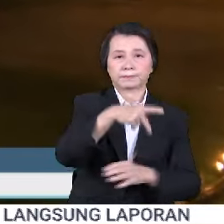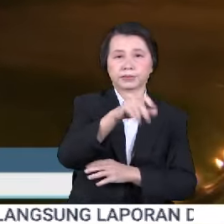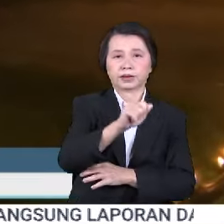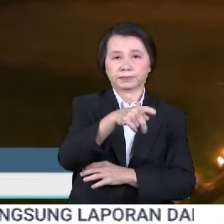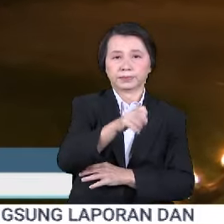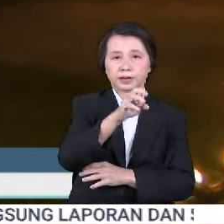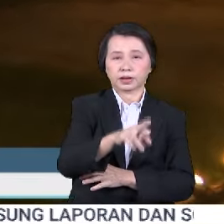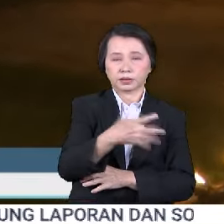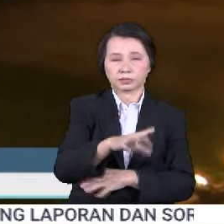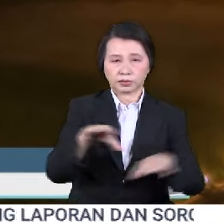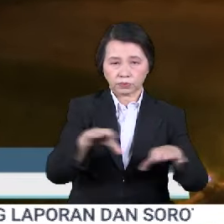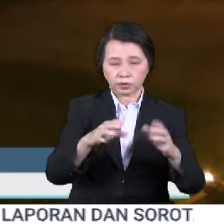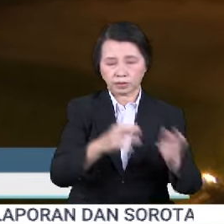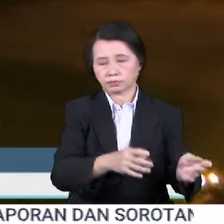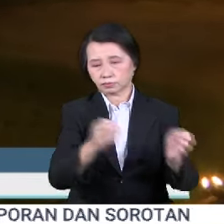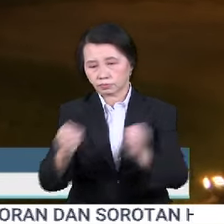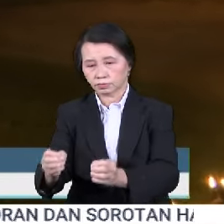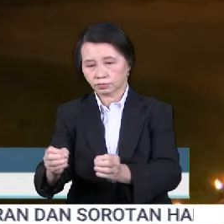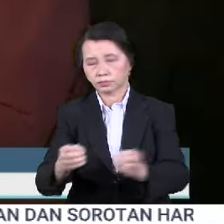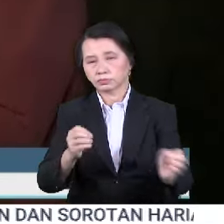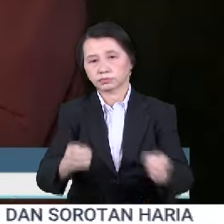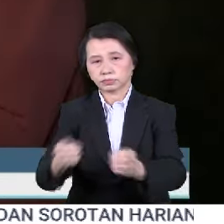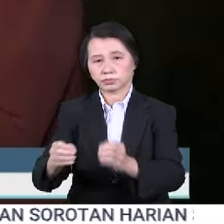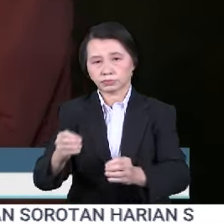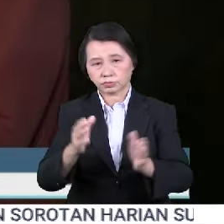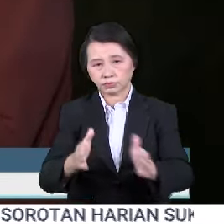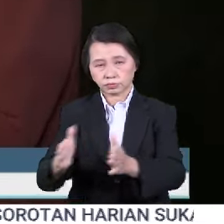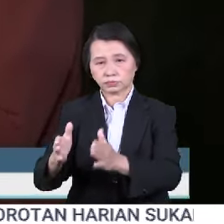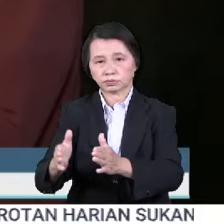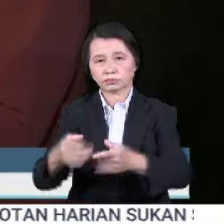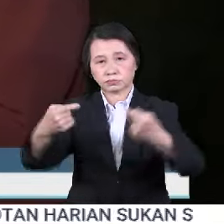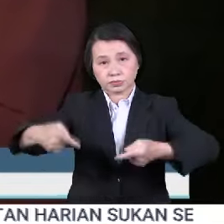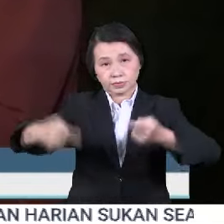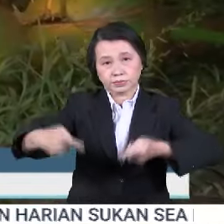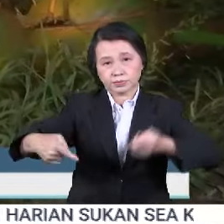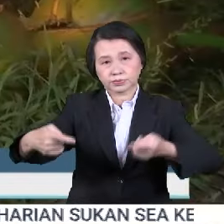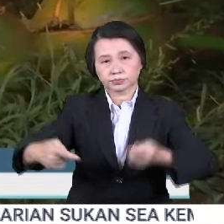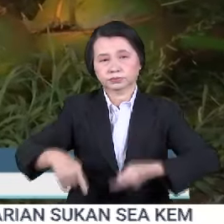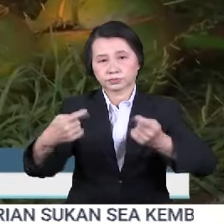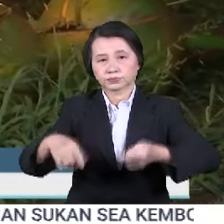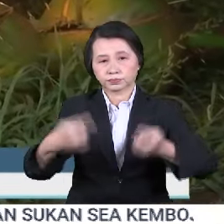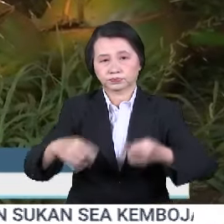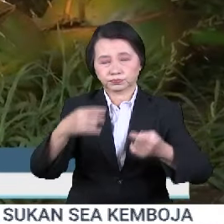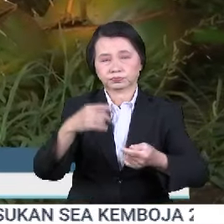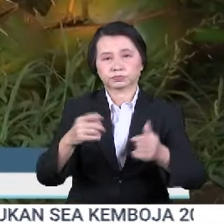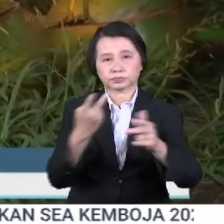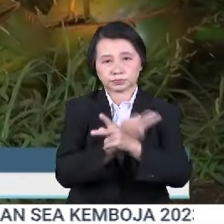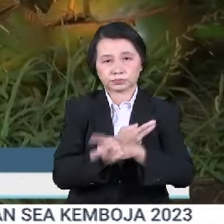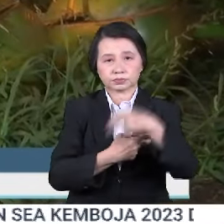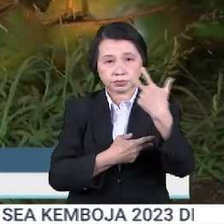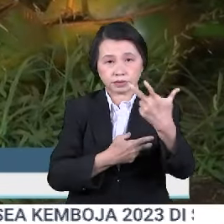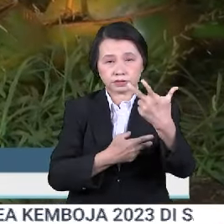inisiatif menganjurkan pertandingan bersusul paparian baru-baru ini. Pertandingan bersusul kali ketiga itu